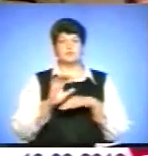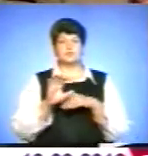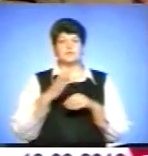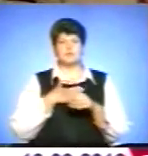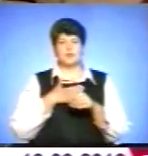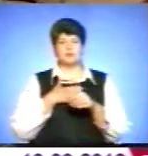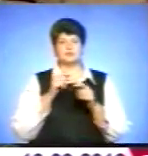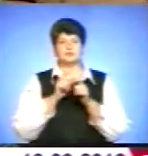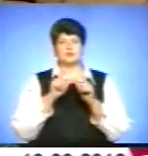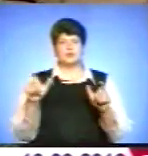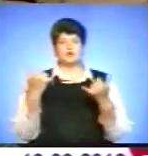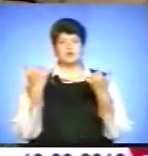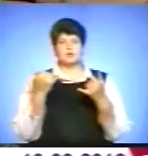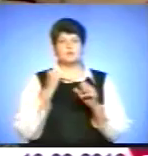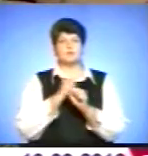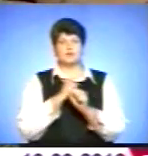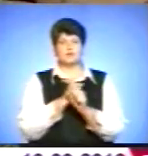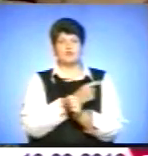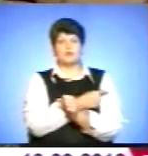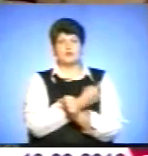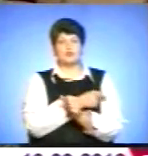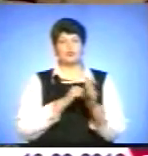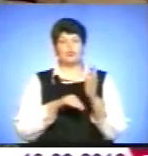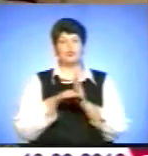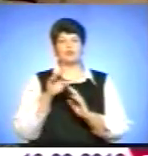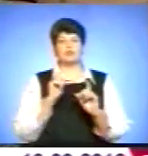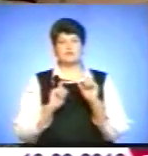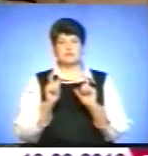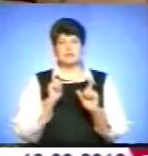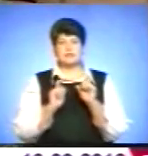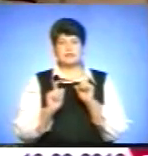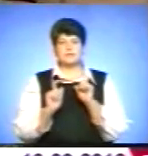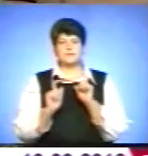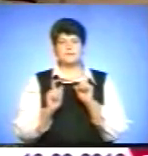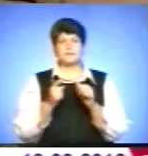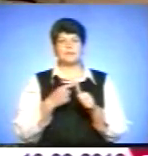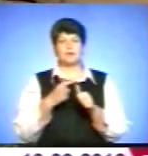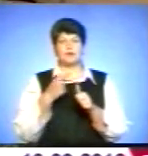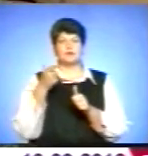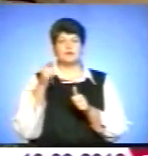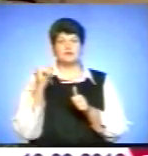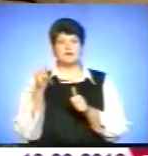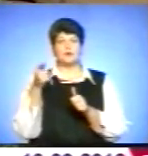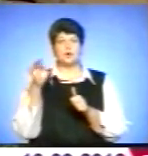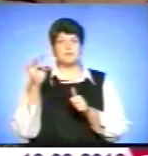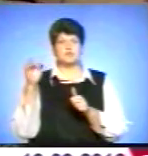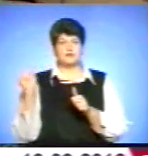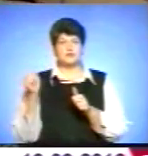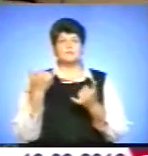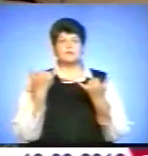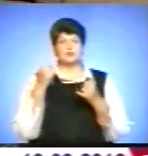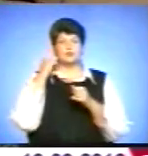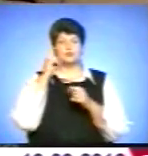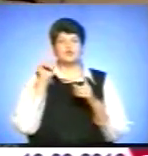сьогодні працює в медичному університеті імені Івана Горбачевського. Ми сподіваємося, що